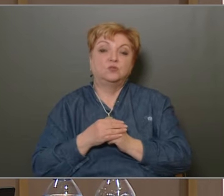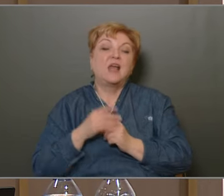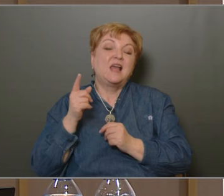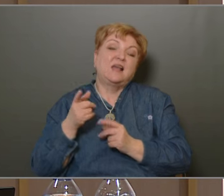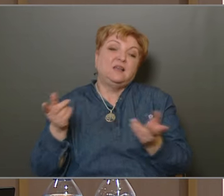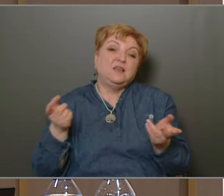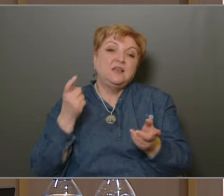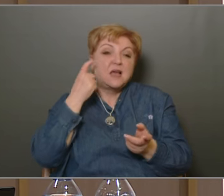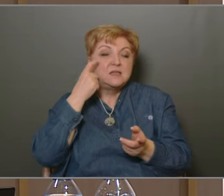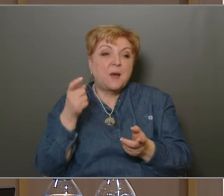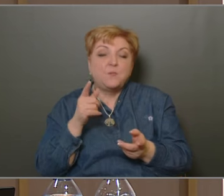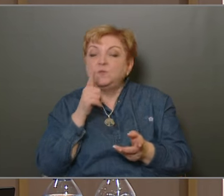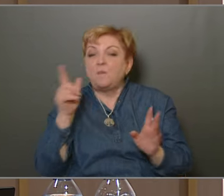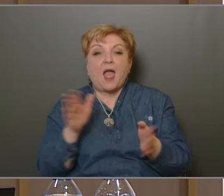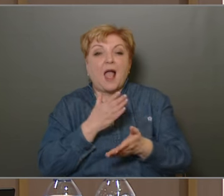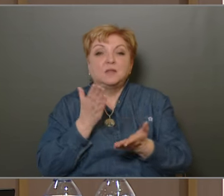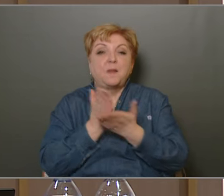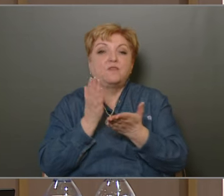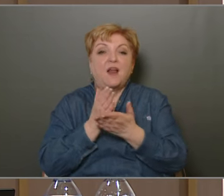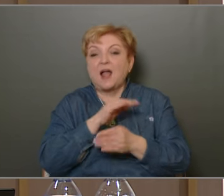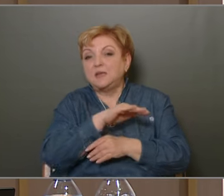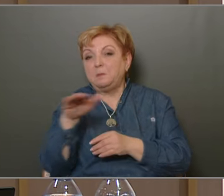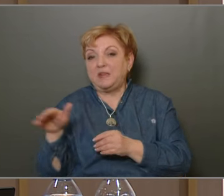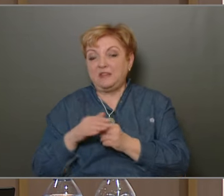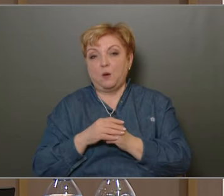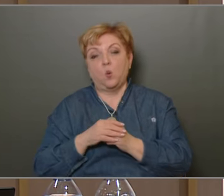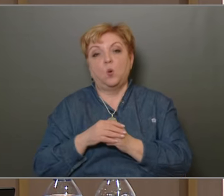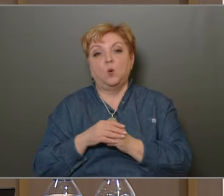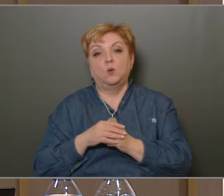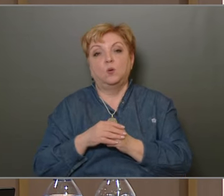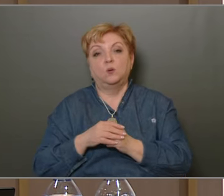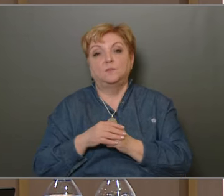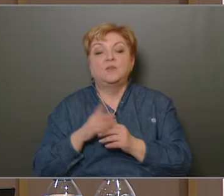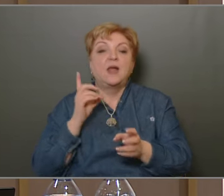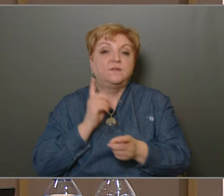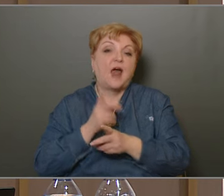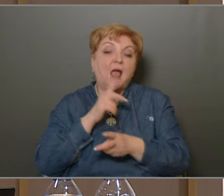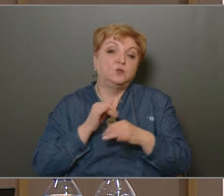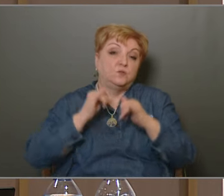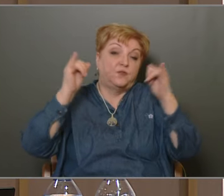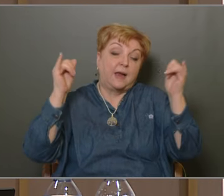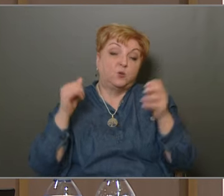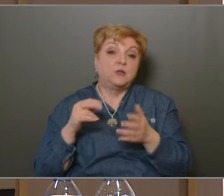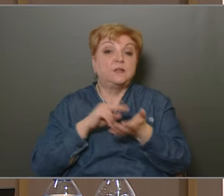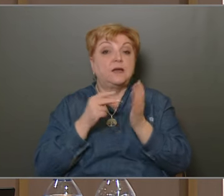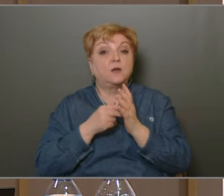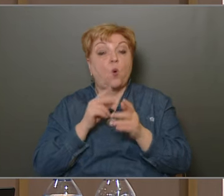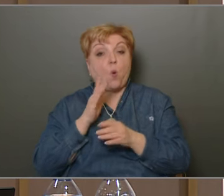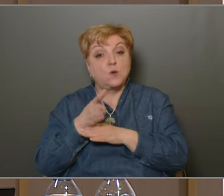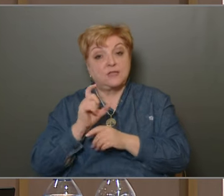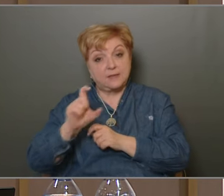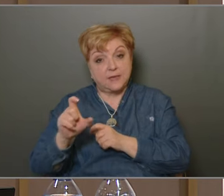nem lehet mindenhol megfelelően a lakosság elvárásoknak, de azért ebben még biztos, hogy lehet fejlődni. Amit a kerület